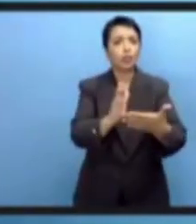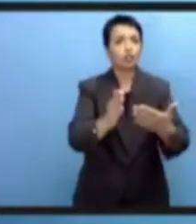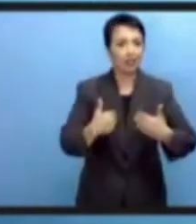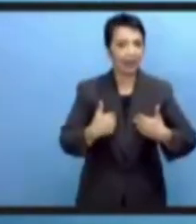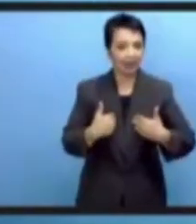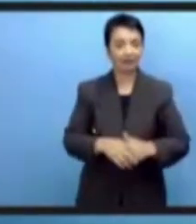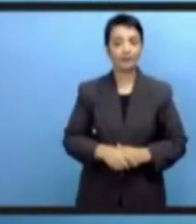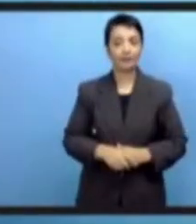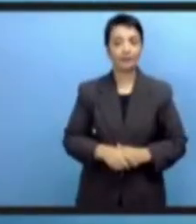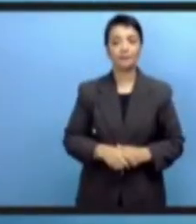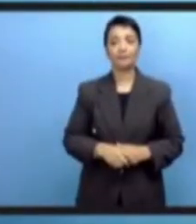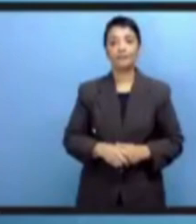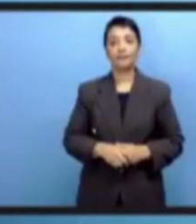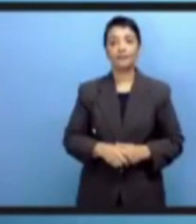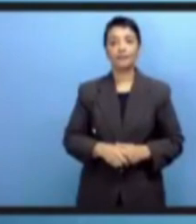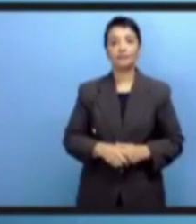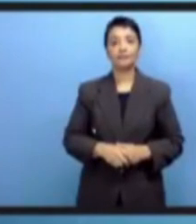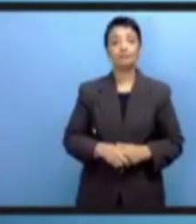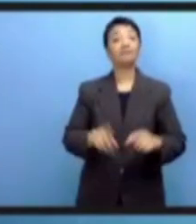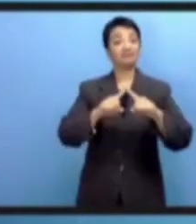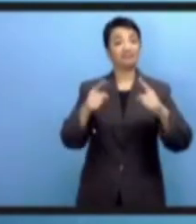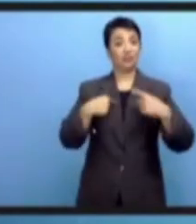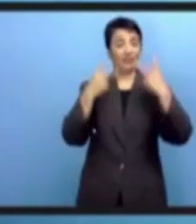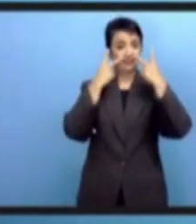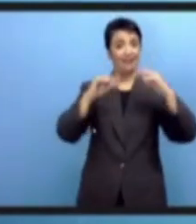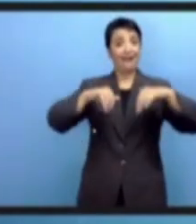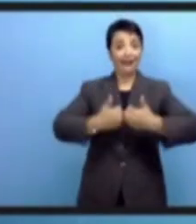безопасно и работать удаленно.